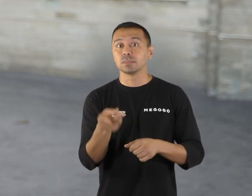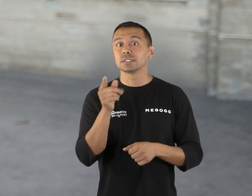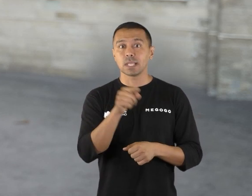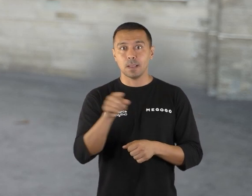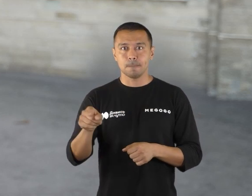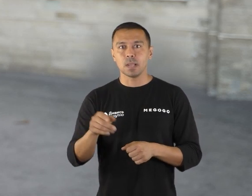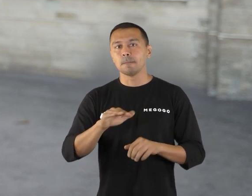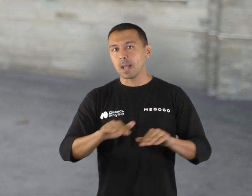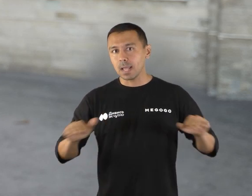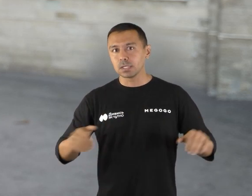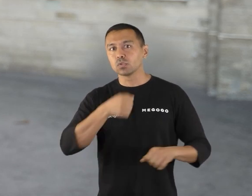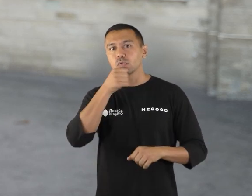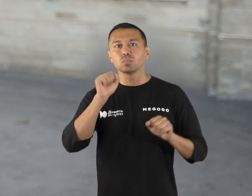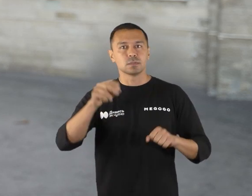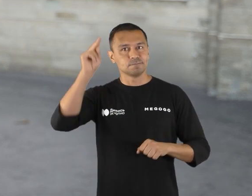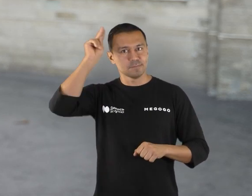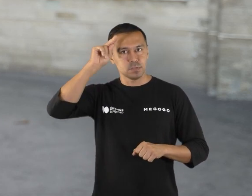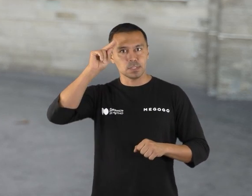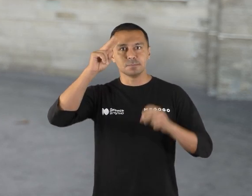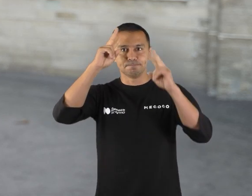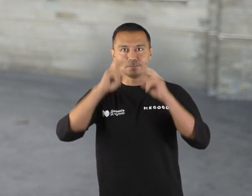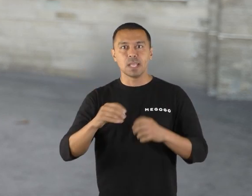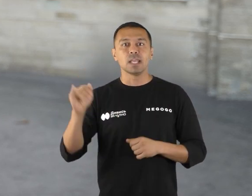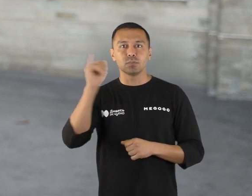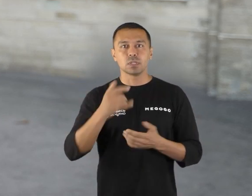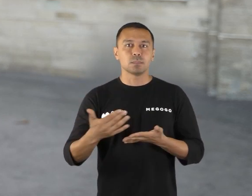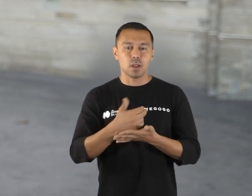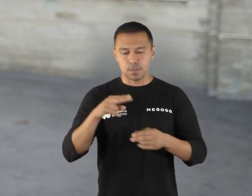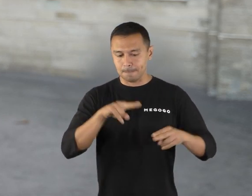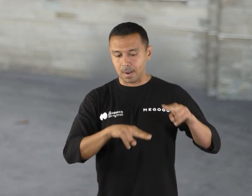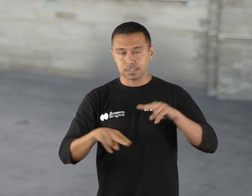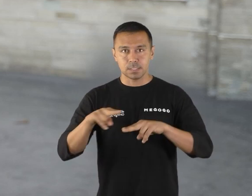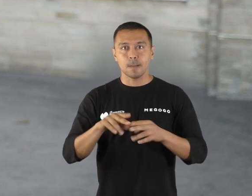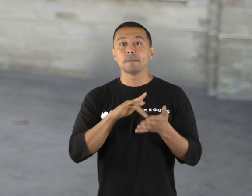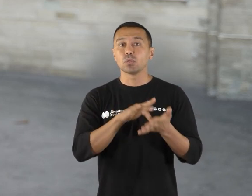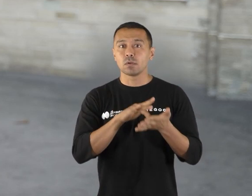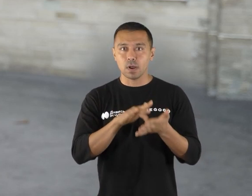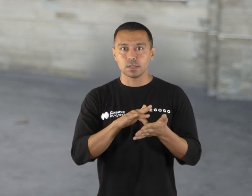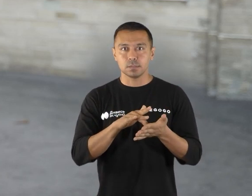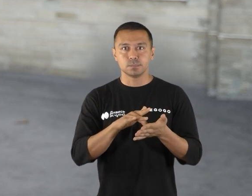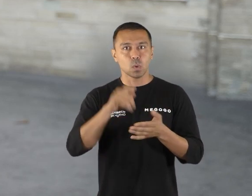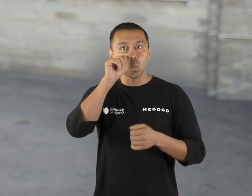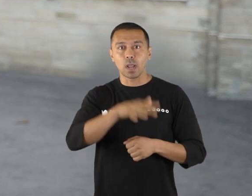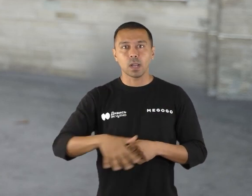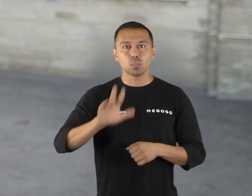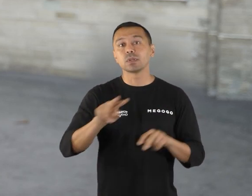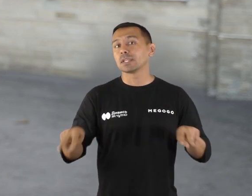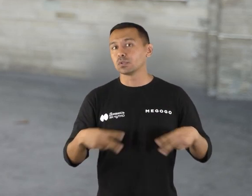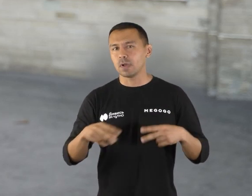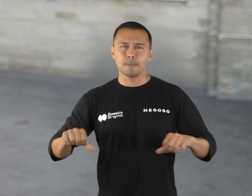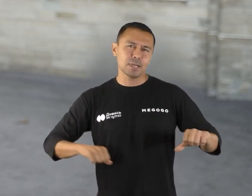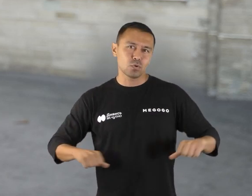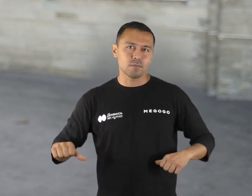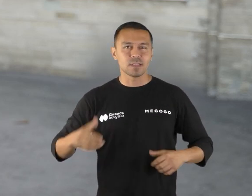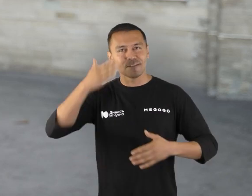із ким маленькі і дорослі зможуть вивчати історію, збираючи пазли, мандруватимуть Україною, будуть танцювати,